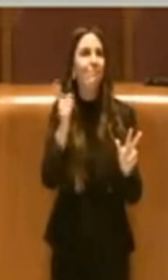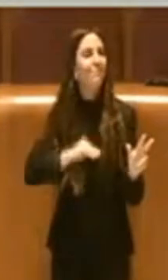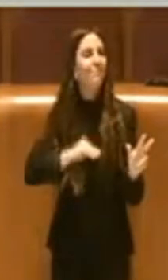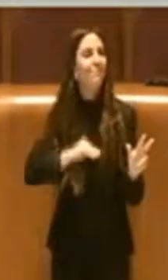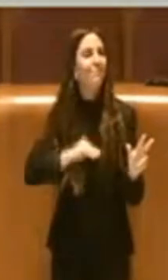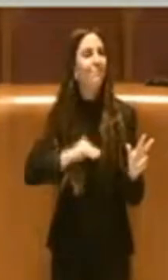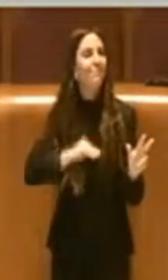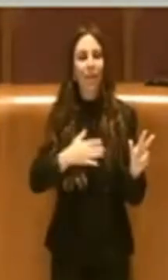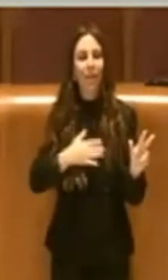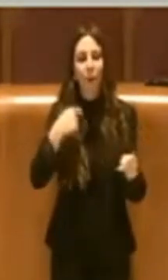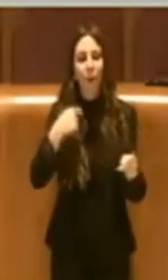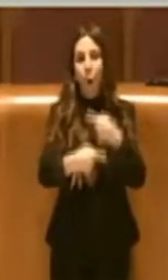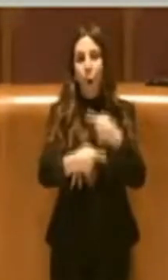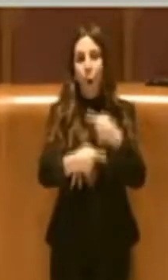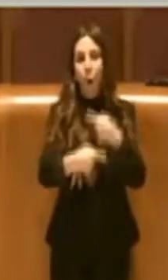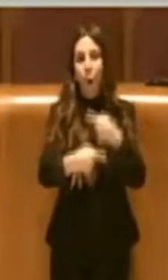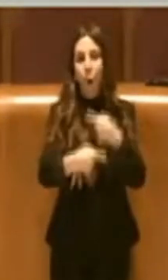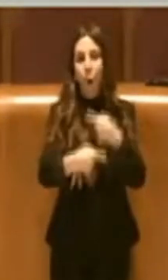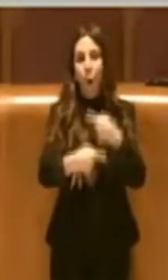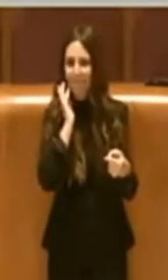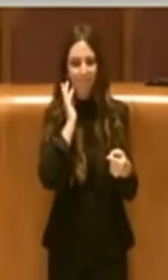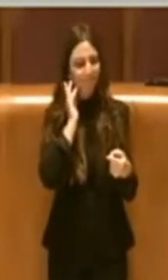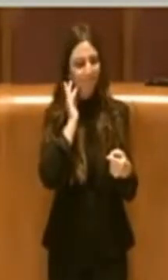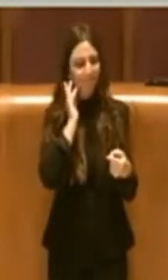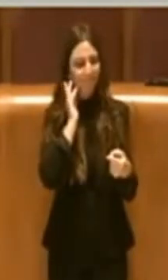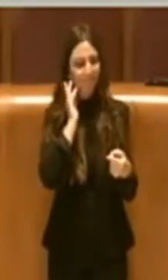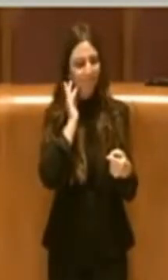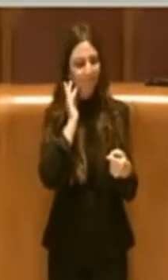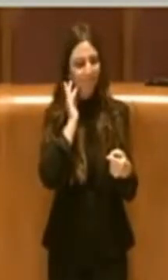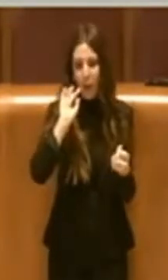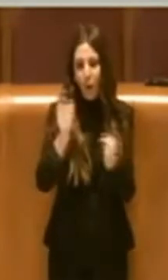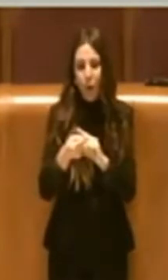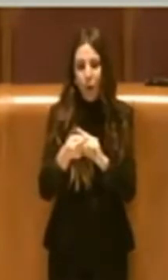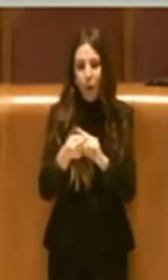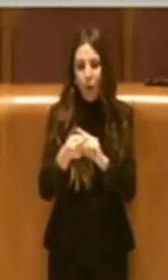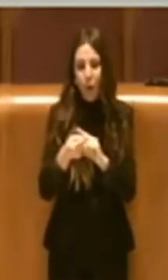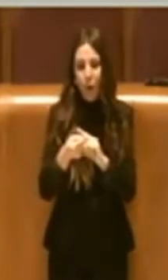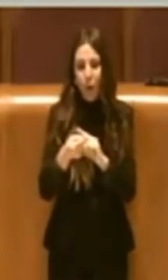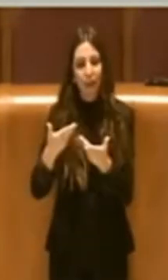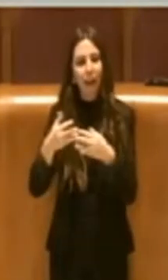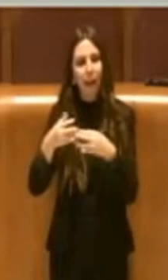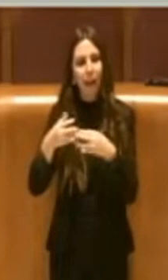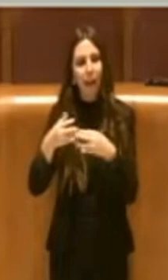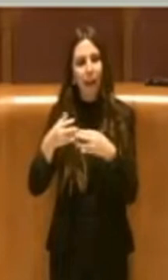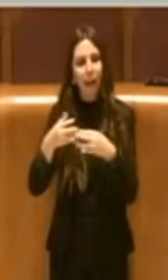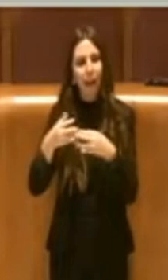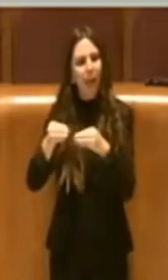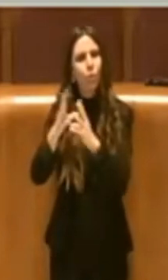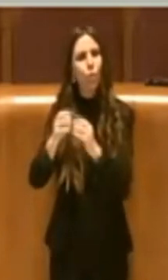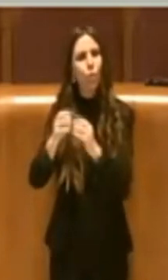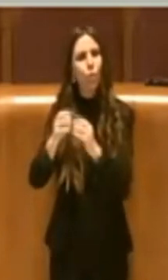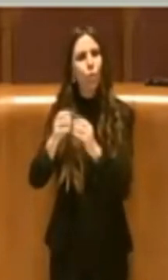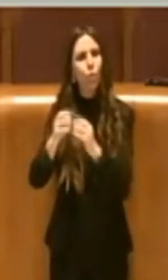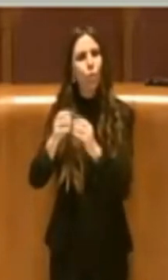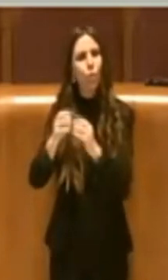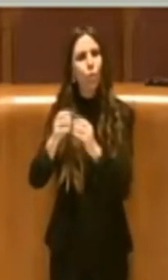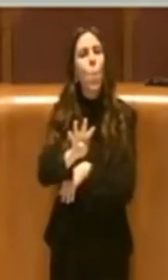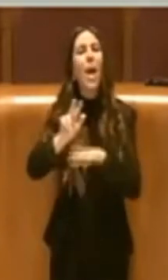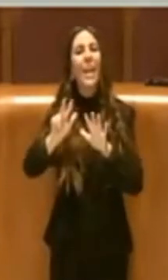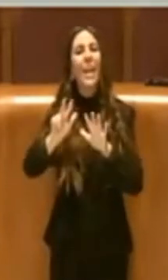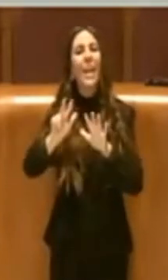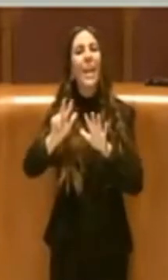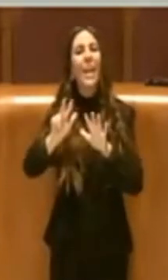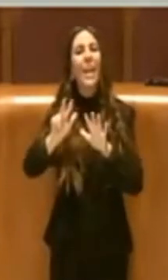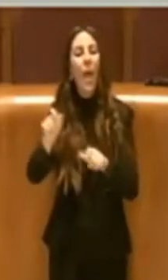continuità non è a rischio, nel senso che attualmente stanno frequentando l'impianto 48 atlete